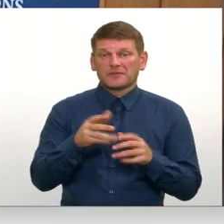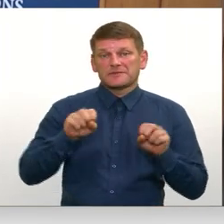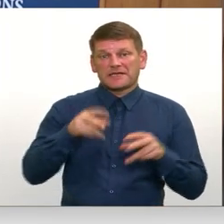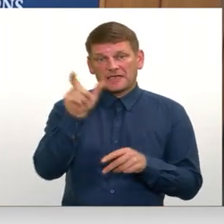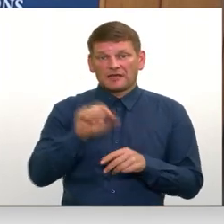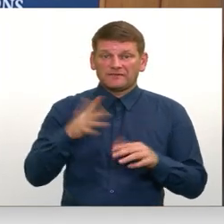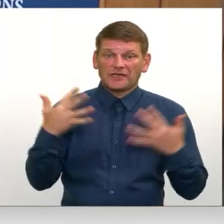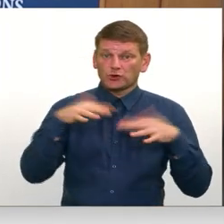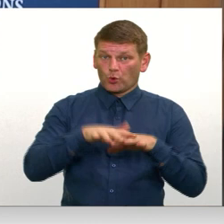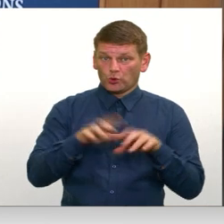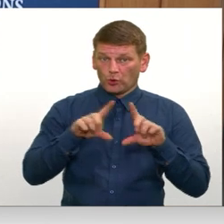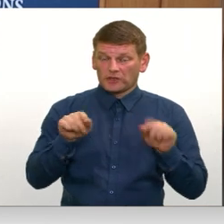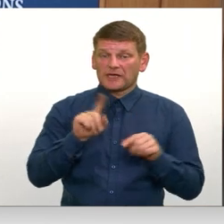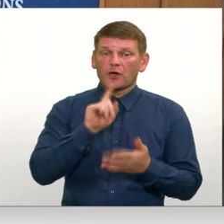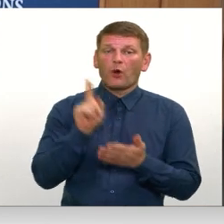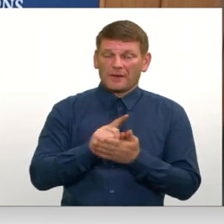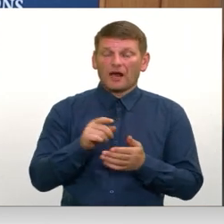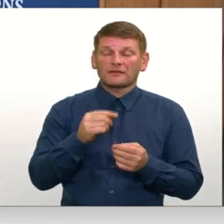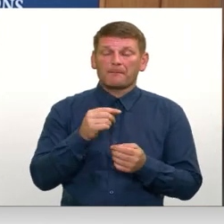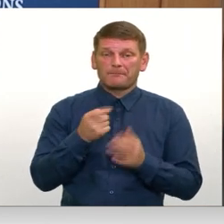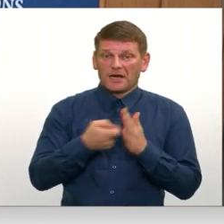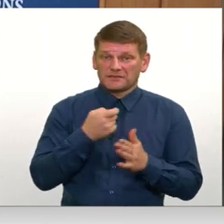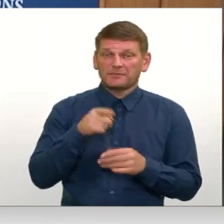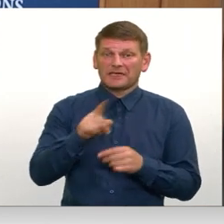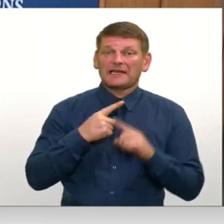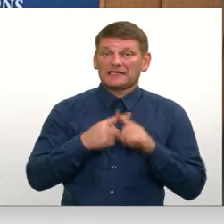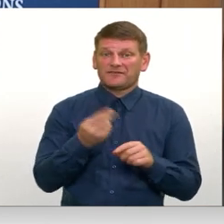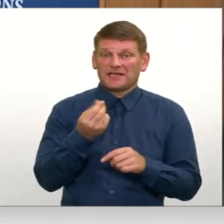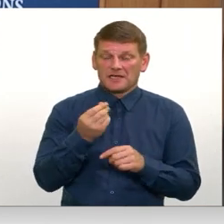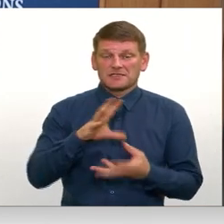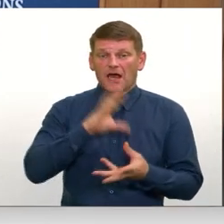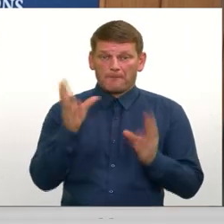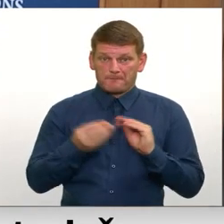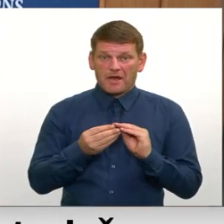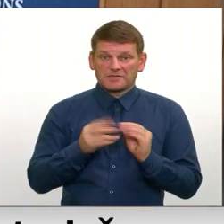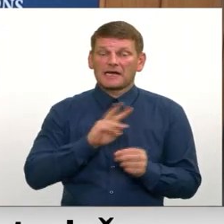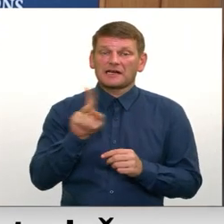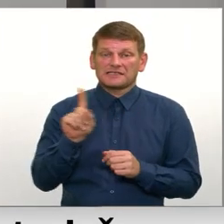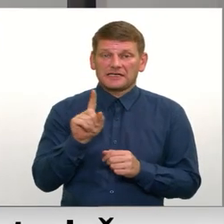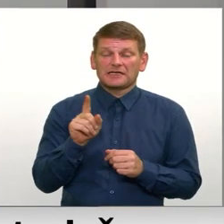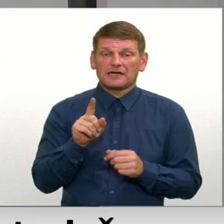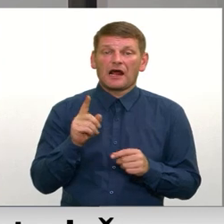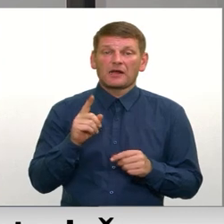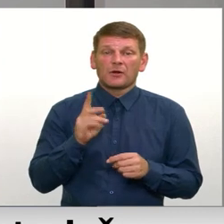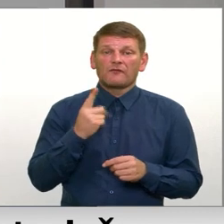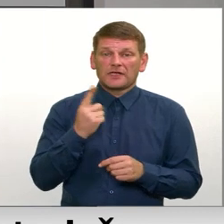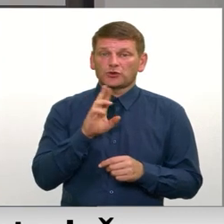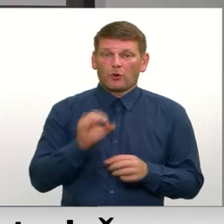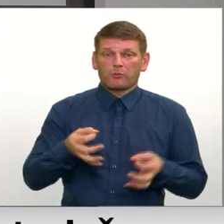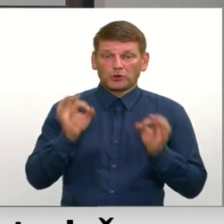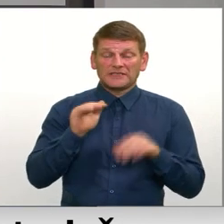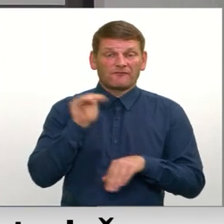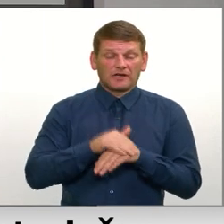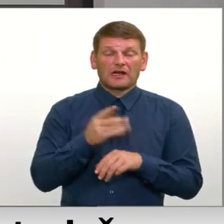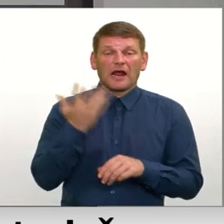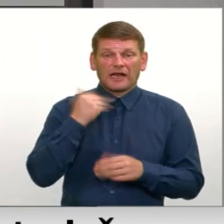struktūra, tas ir tā kā obligātā prasība, tad ir līdzfinansējuma apmērs, kas ir atkal būs viens no būtiskajiem faktoriem, kad